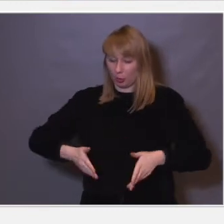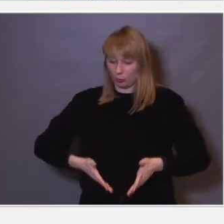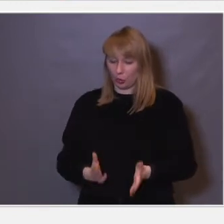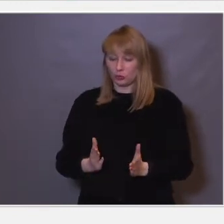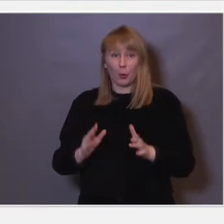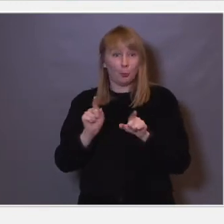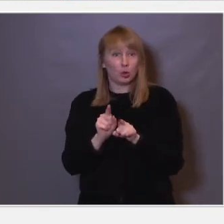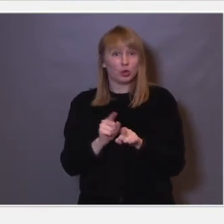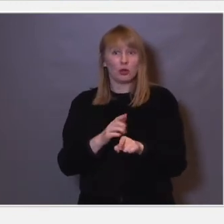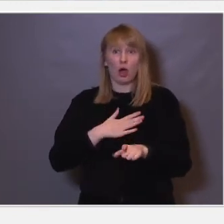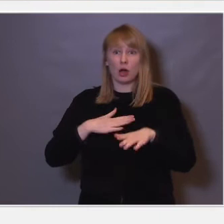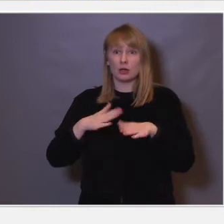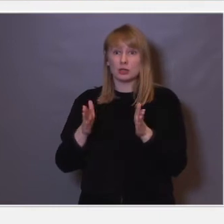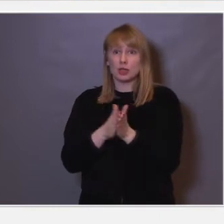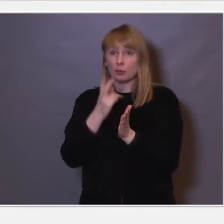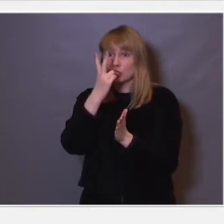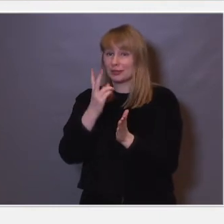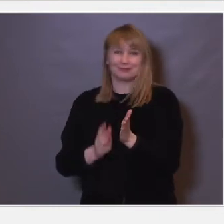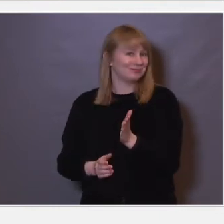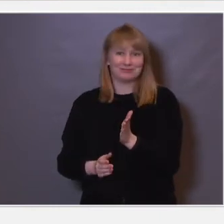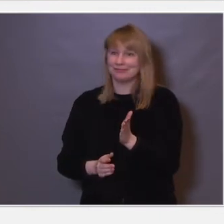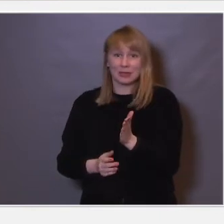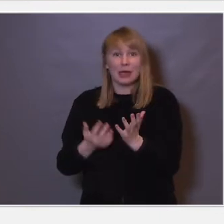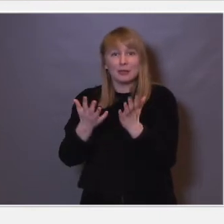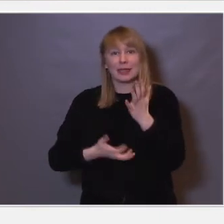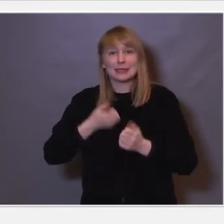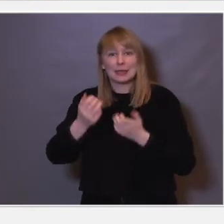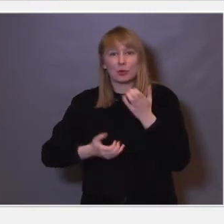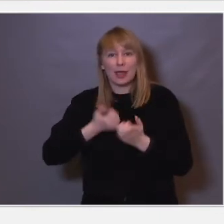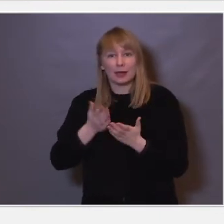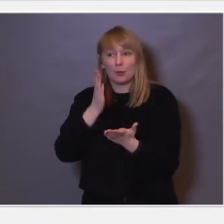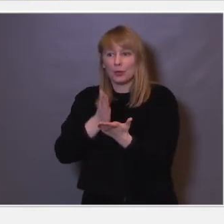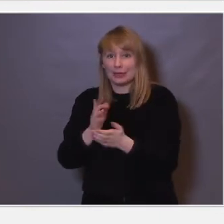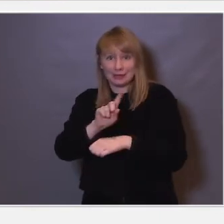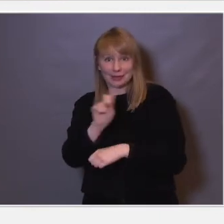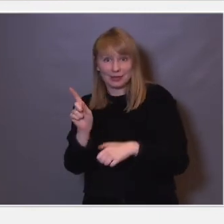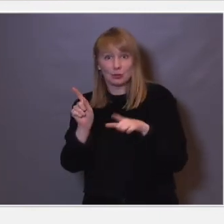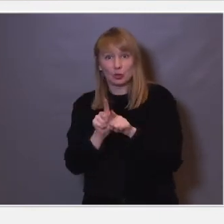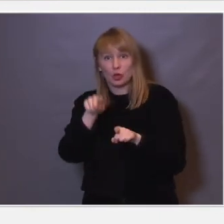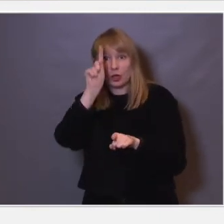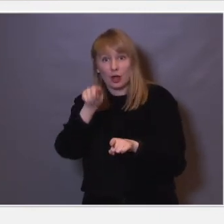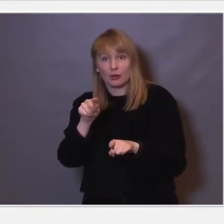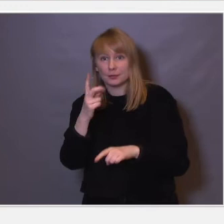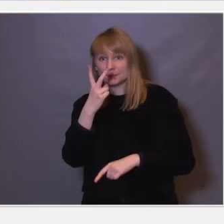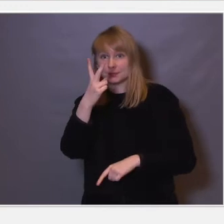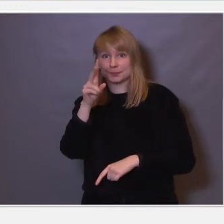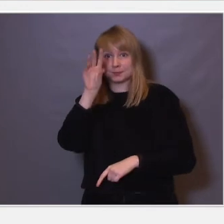så er det ikke sånn at de har et samsyn. Så de trenger riktig stimulering på riktig tid for å klare dette her.